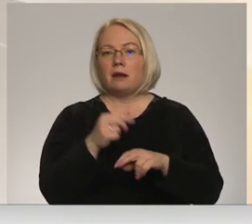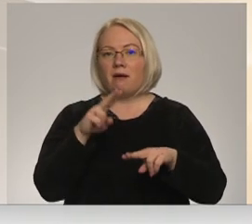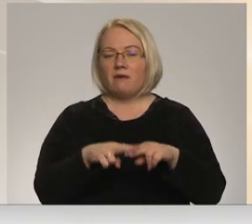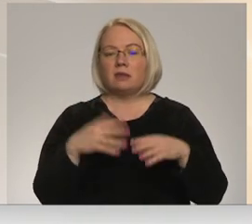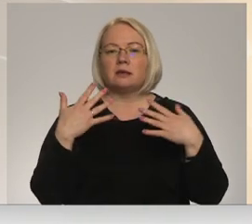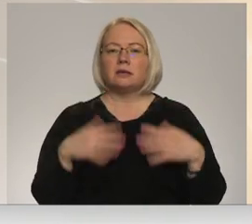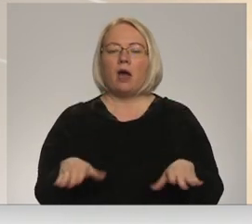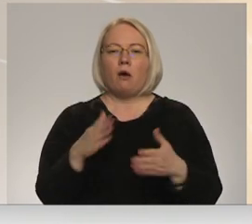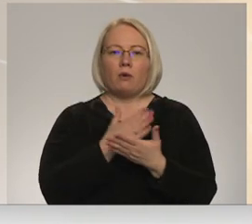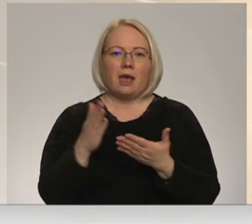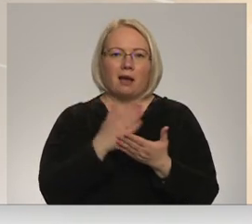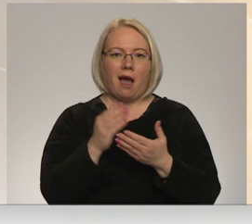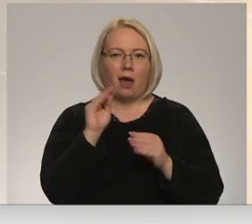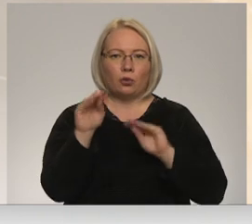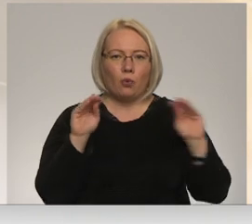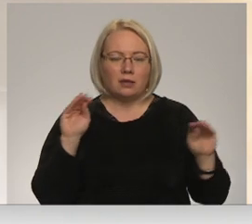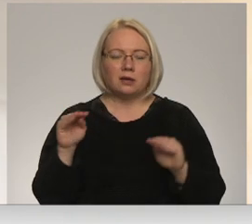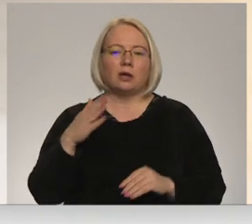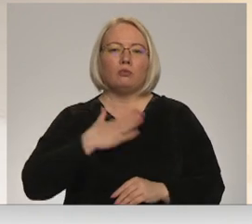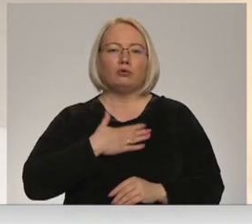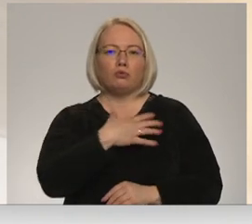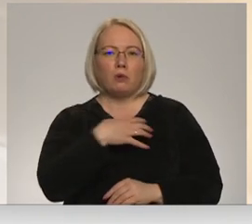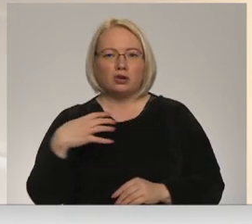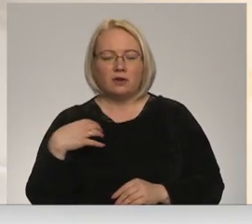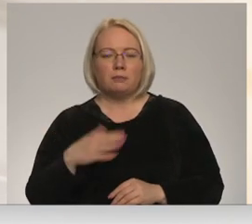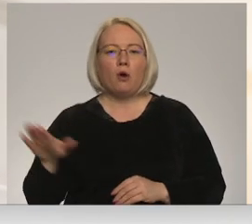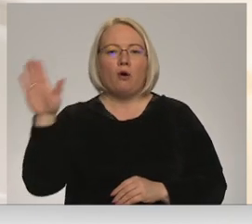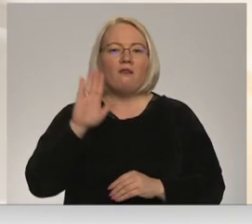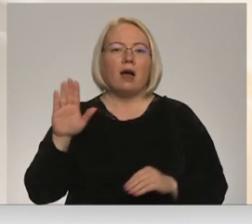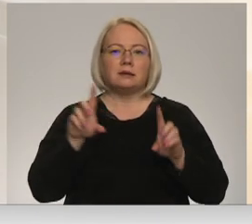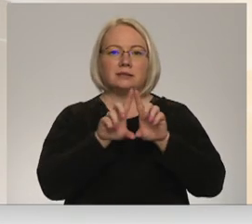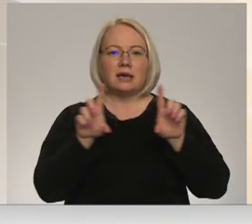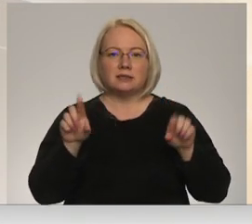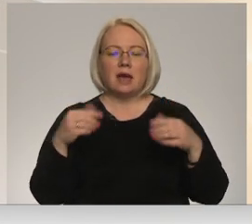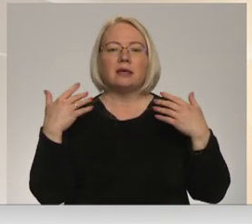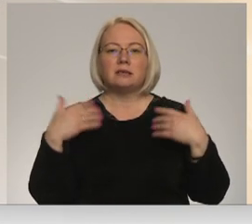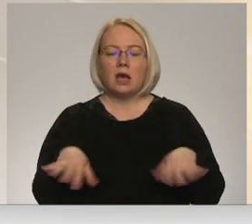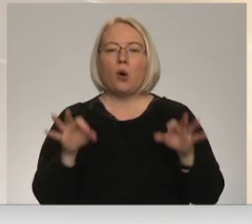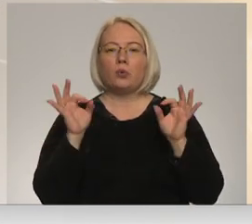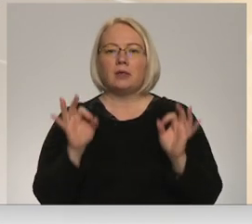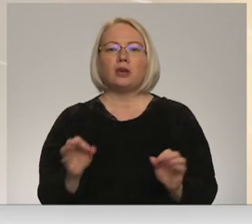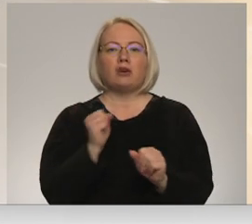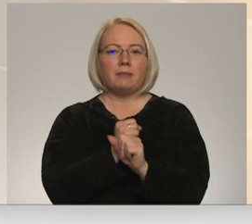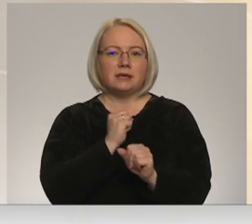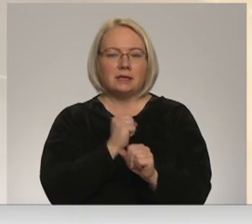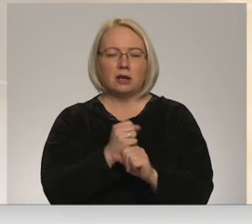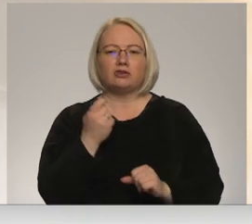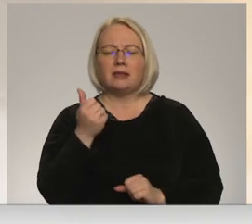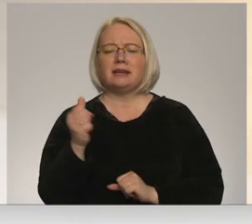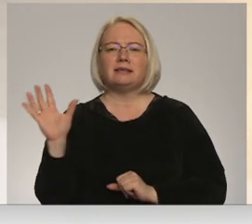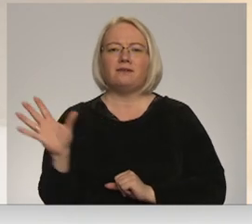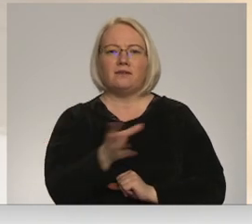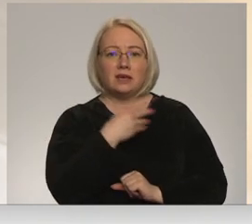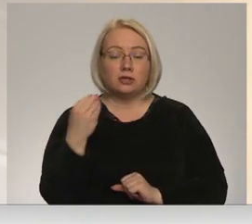ir iekārtotas, gan mūsu pašvaldības, gan valsts iestādes jau ir tiešām izdarījušas gan drīz visu.